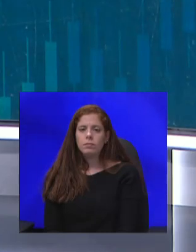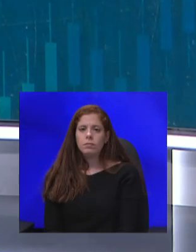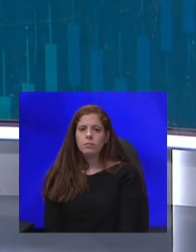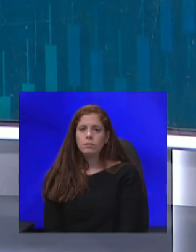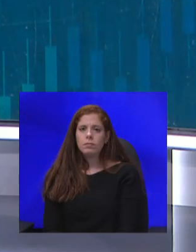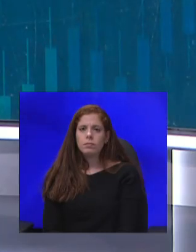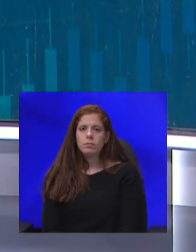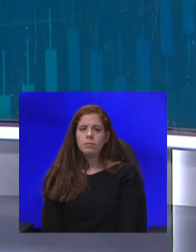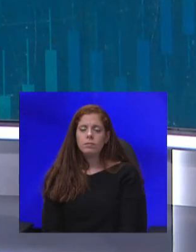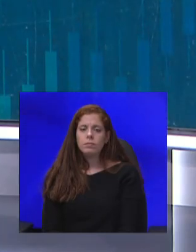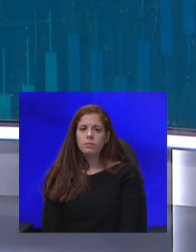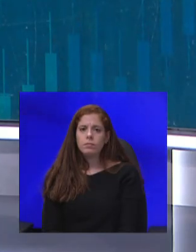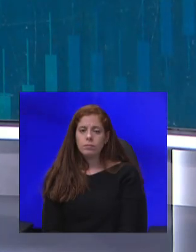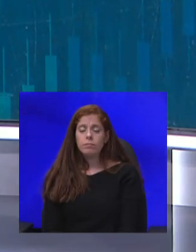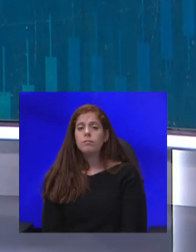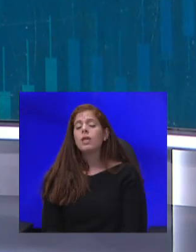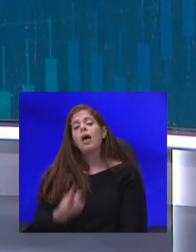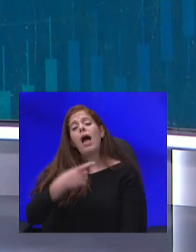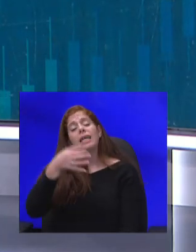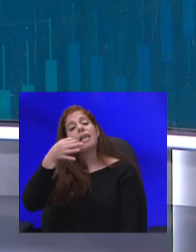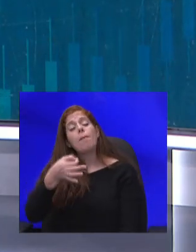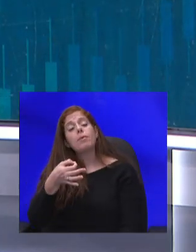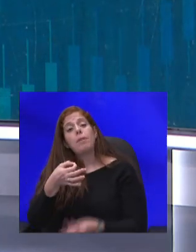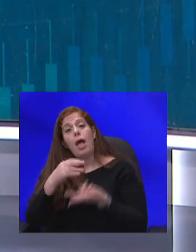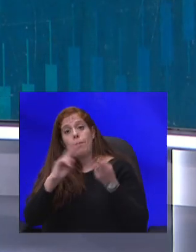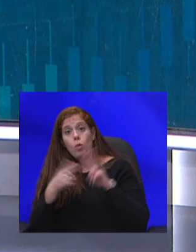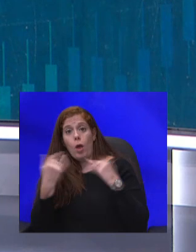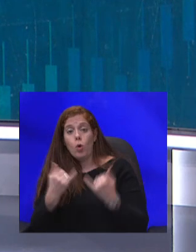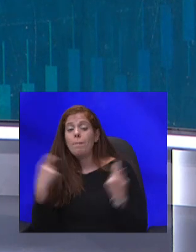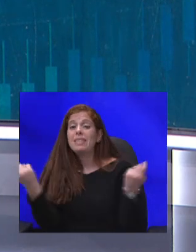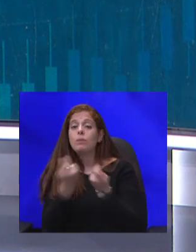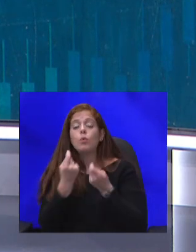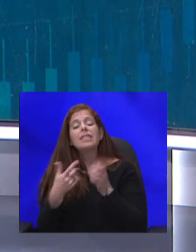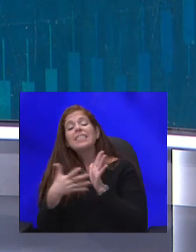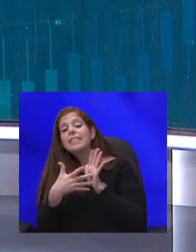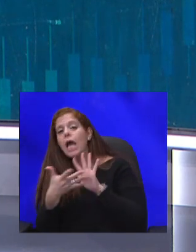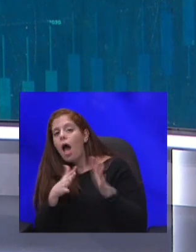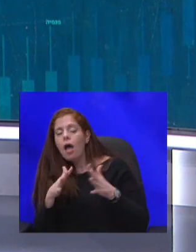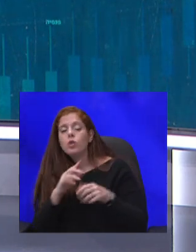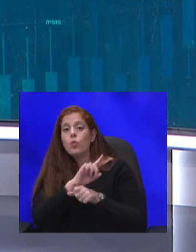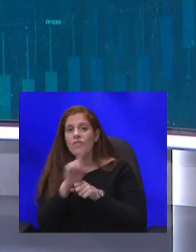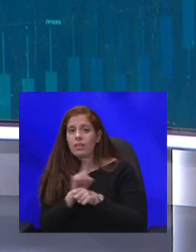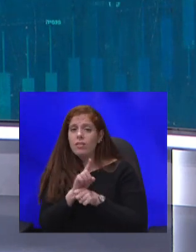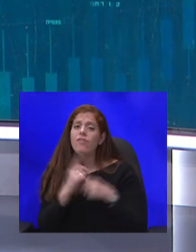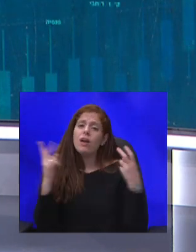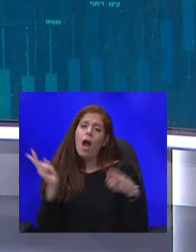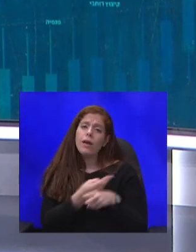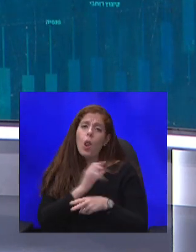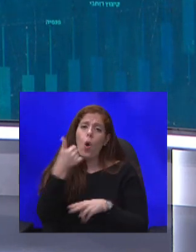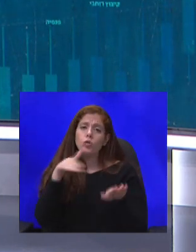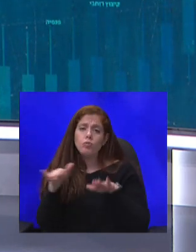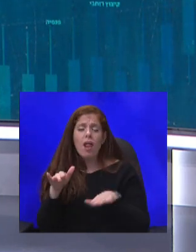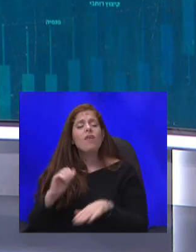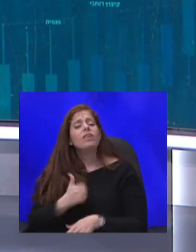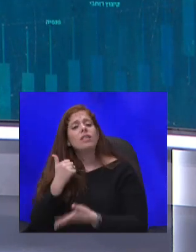קרן המטבע הבינלאומית פרסמה היום את הזכירה התקופתית שלה לכלכלה הישראלית, וכרגיל ראש הממשלה ושר האוצר לקחו את החלקים החיוביים,